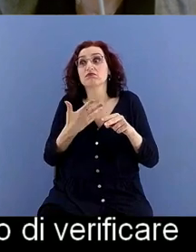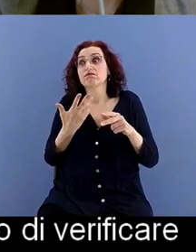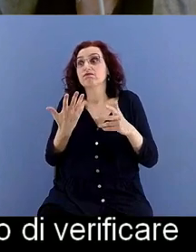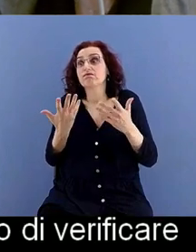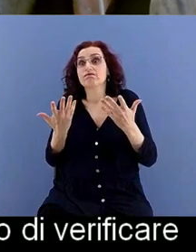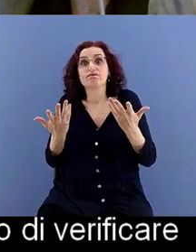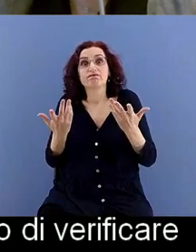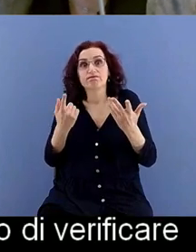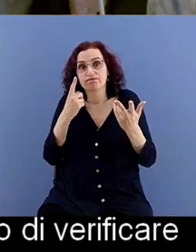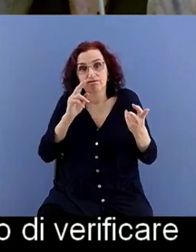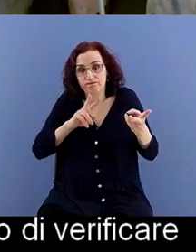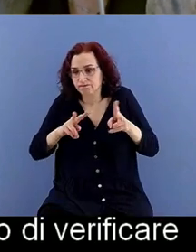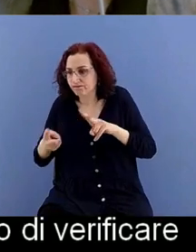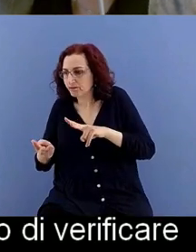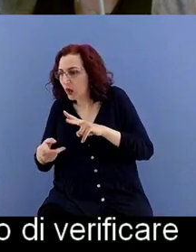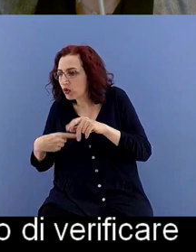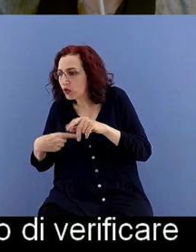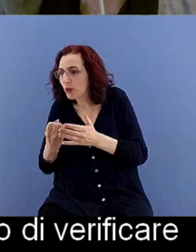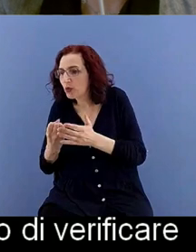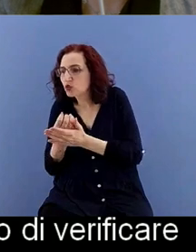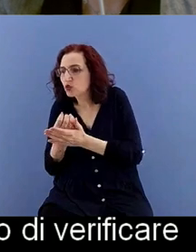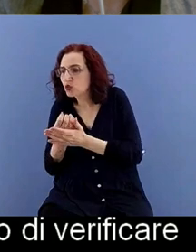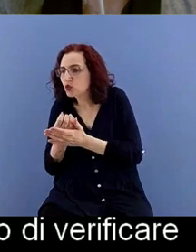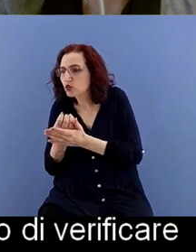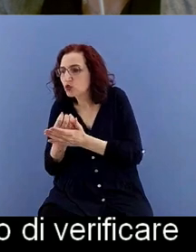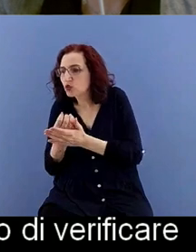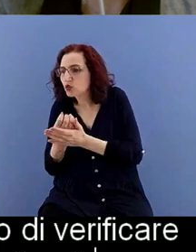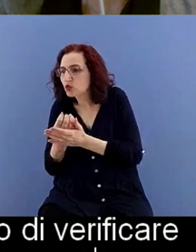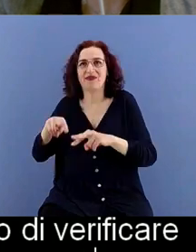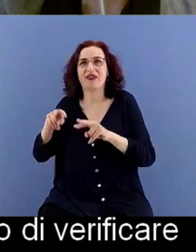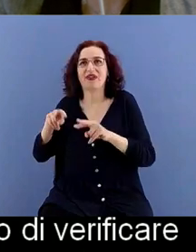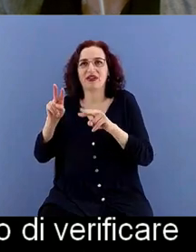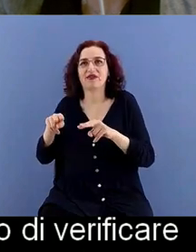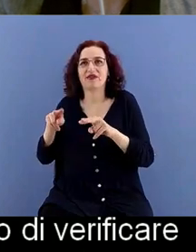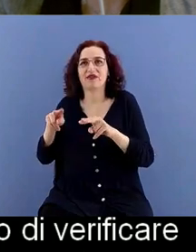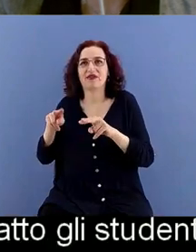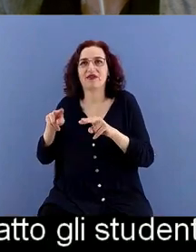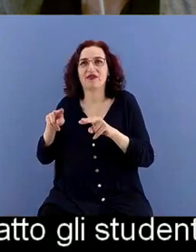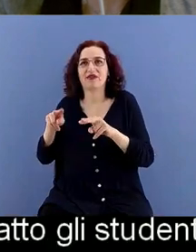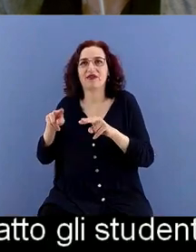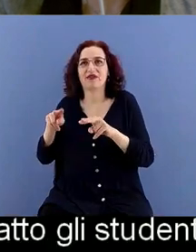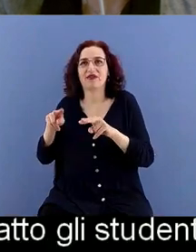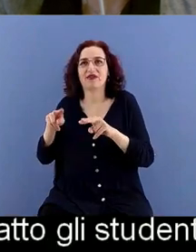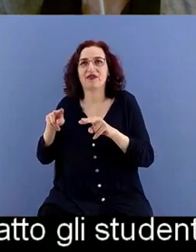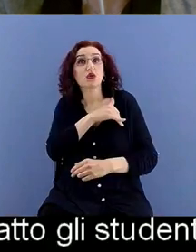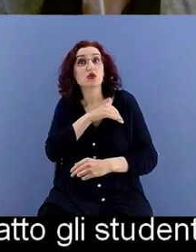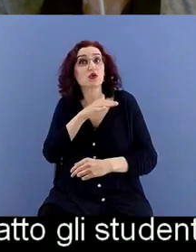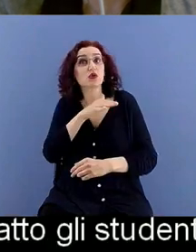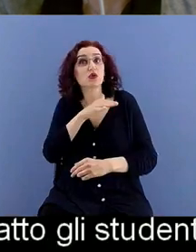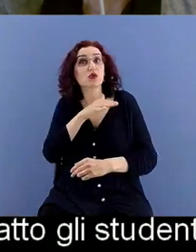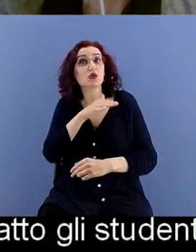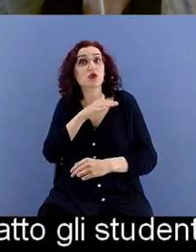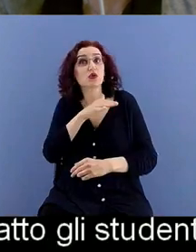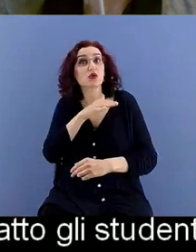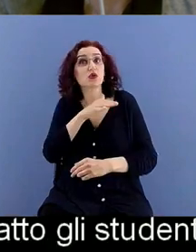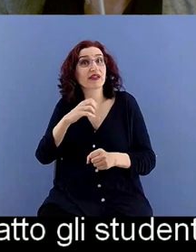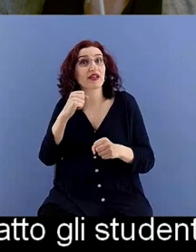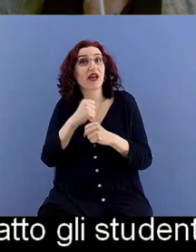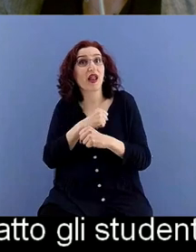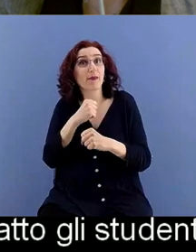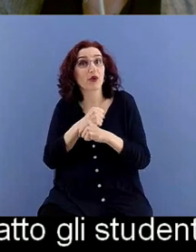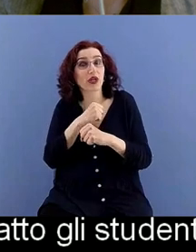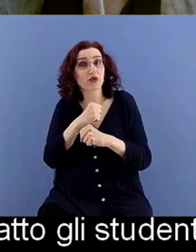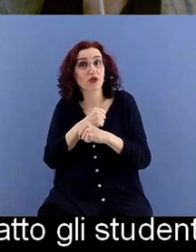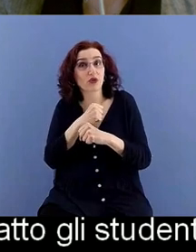soluzione il lavoro che hanno fatto gli studenti in questo laboratorio è proprio in questa direzione